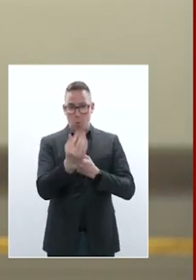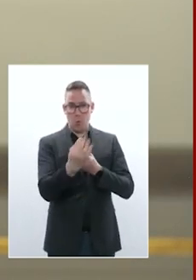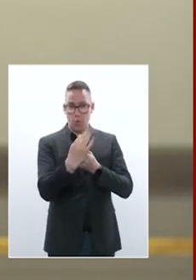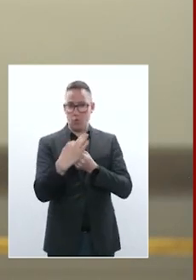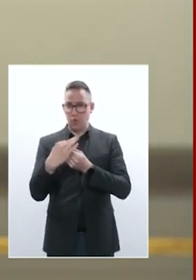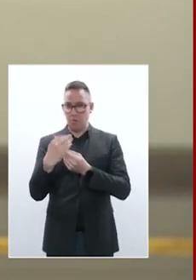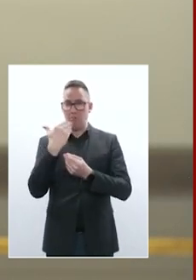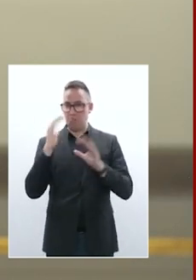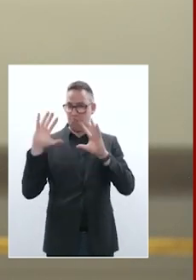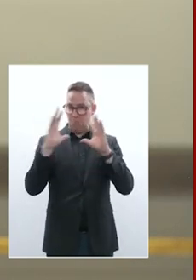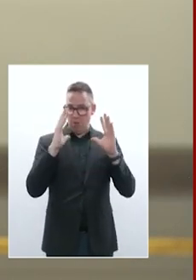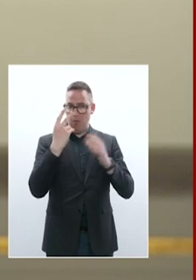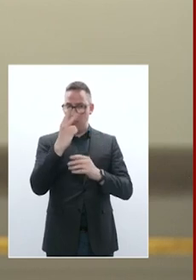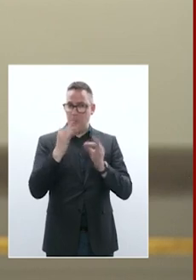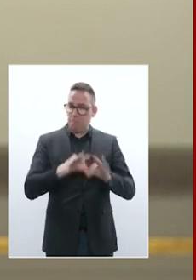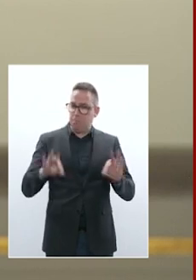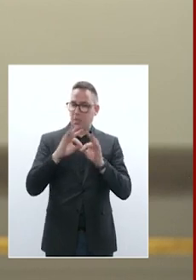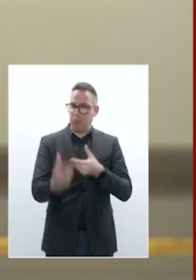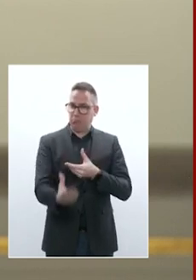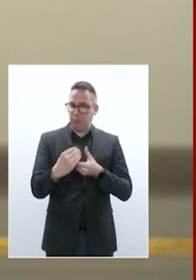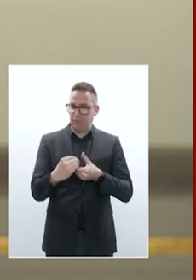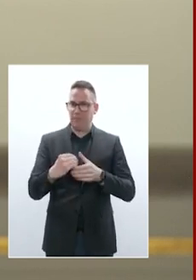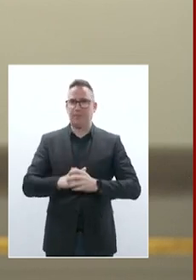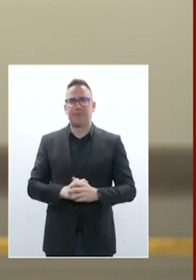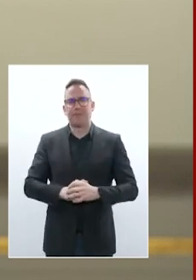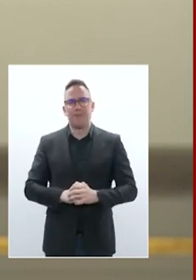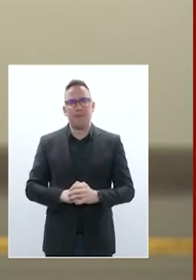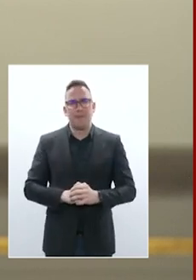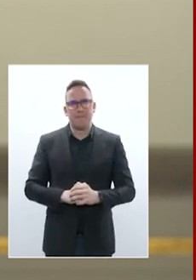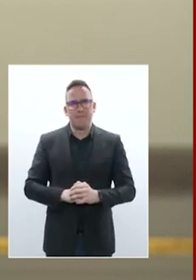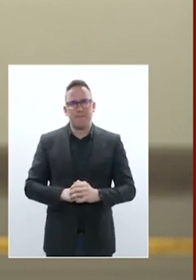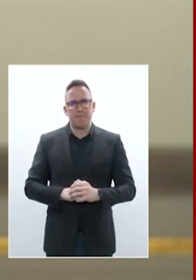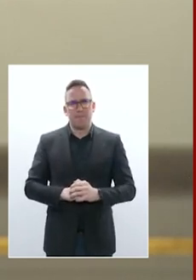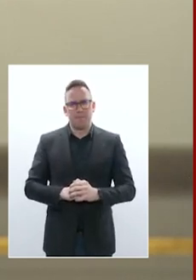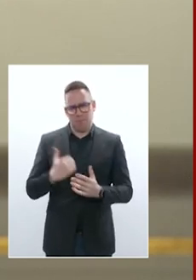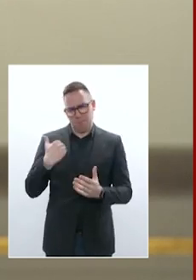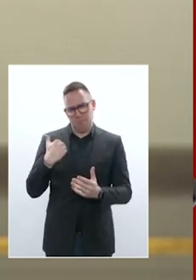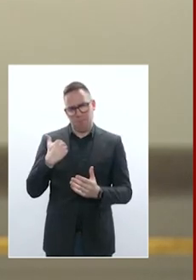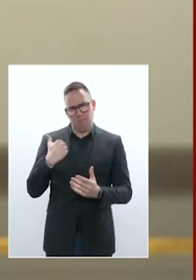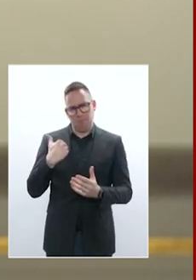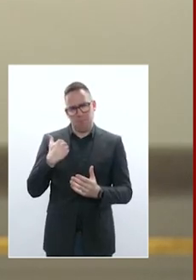Dans le même temps, nous voyons, et tout particulièrement ces derniers mois, un durcissement de la Russie.